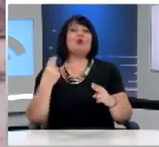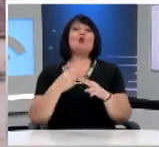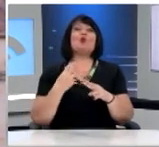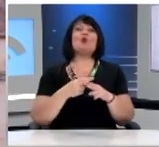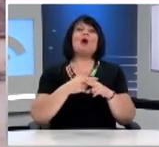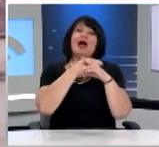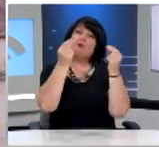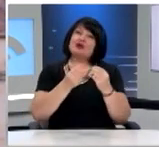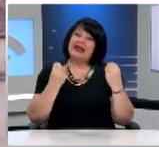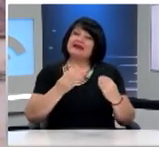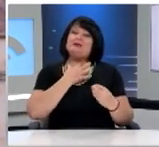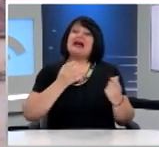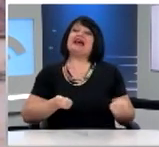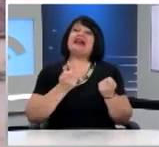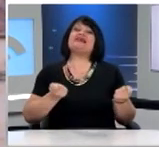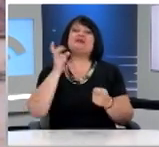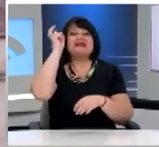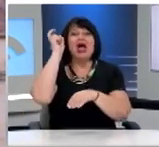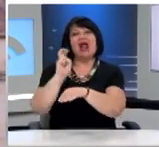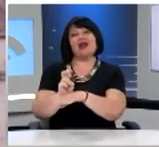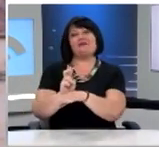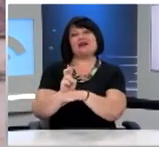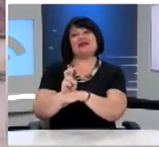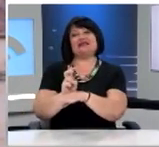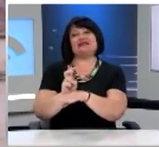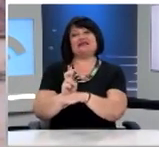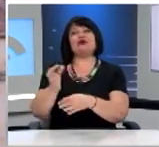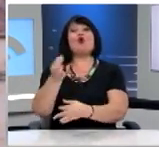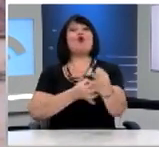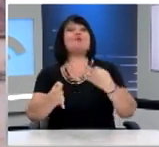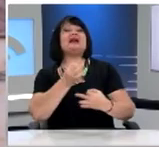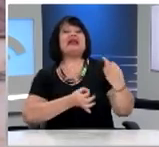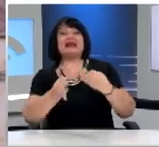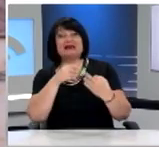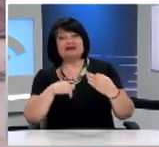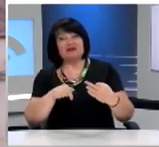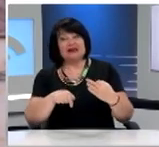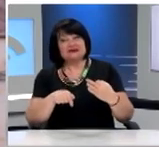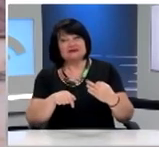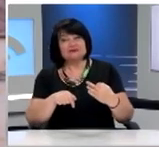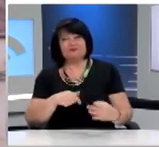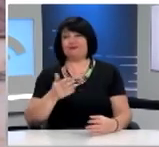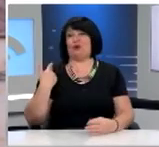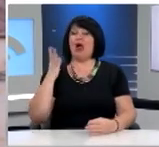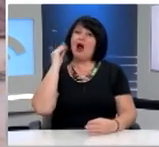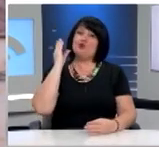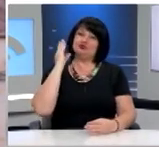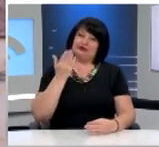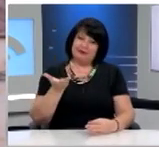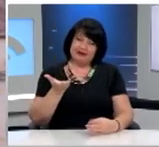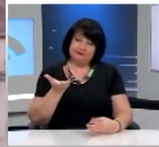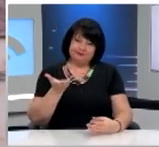Και πολύ χρήσιμες αναμνήσεις Και οι ομιλίες Οι ομιλίες που μόλις ακούσαμε